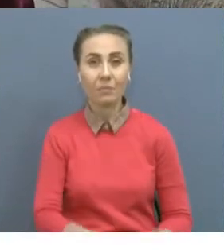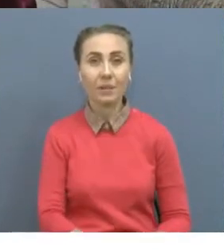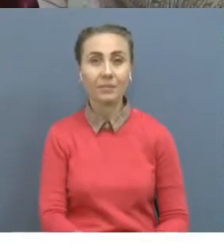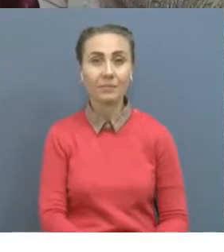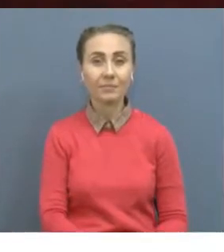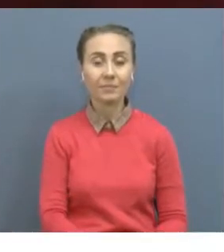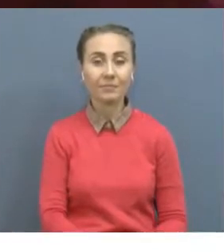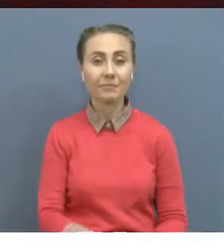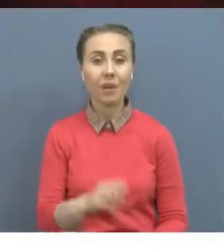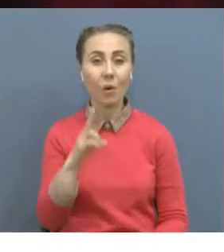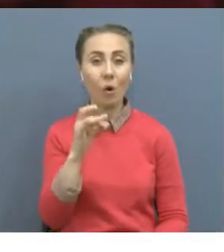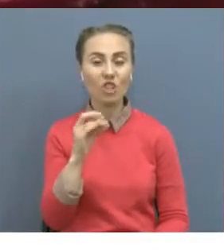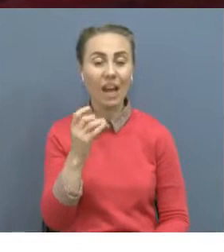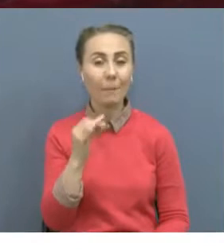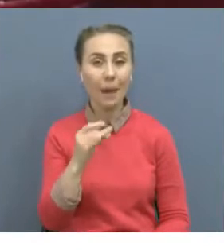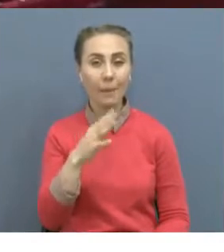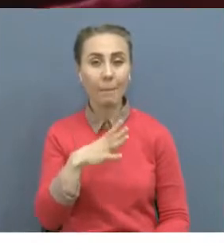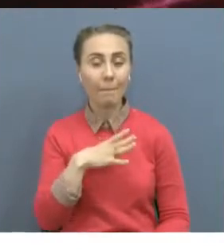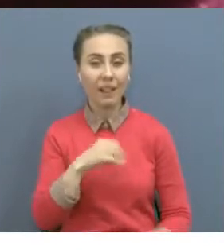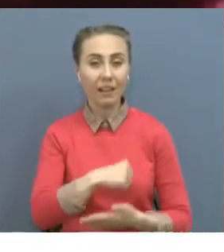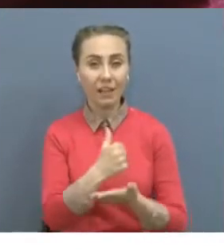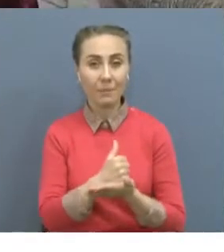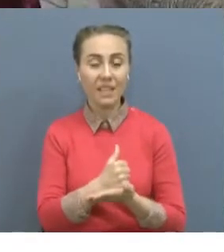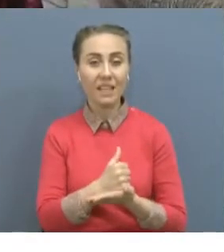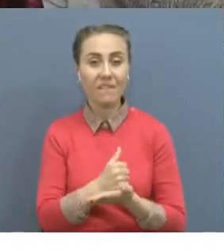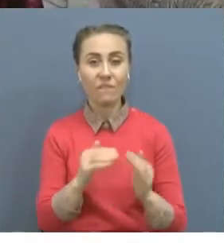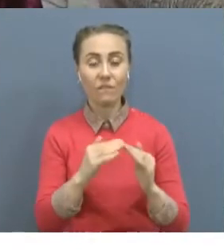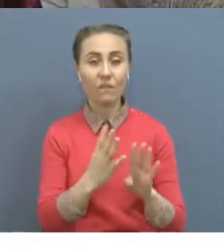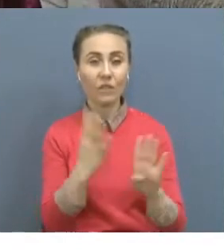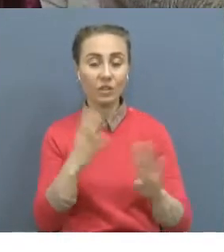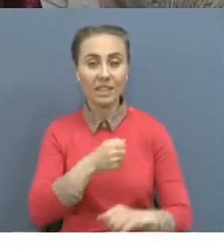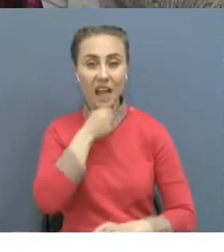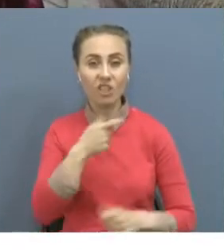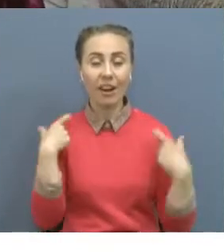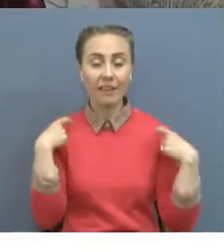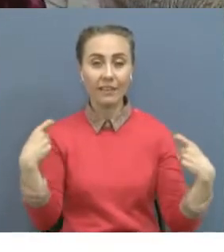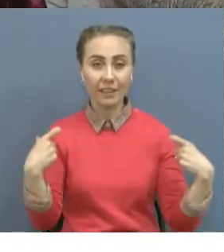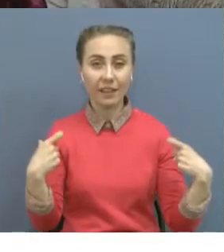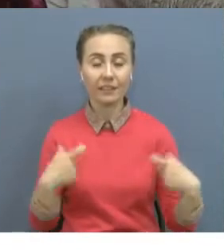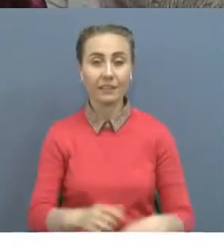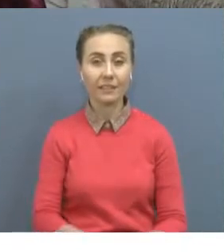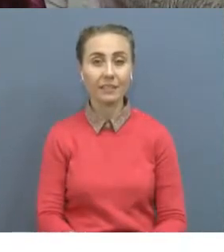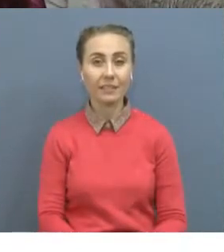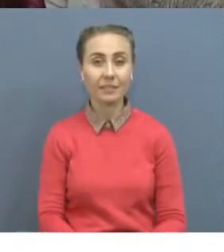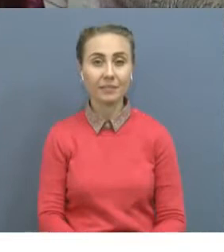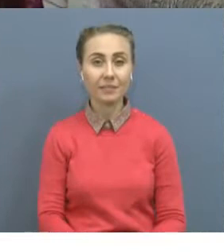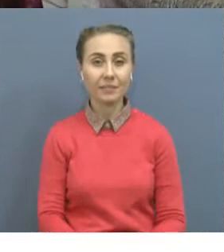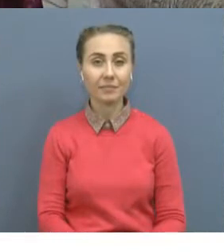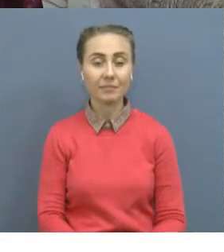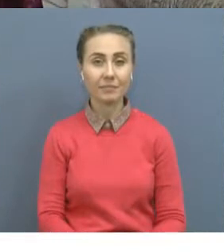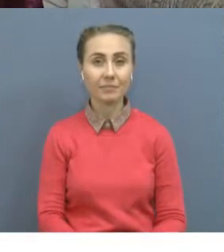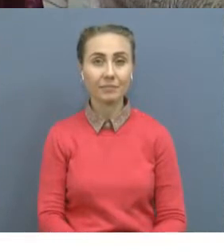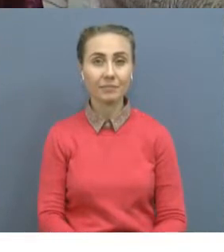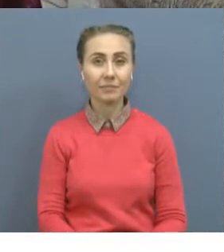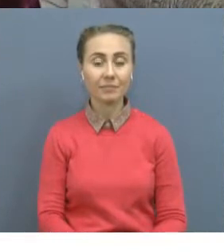не сөзделейді. Бек ғата. Сөз шығыңыз, дейдім. Сөз шығығы шақпта. Ай,